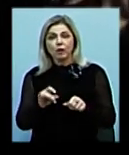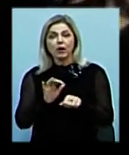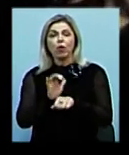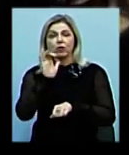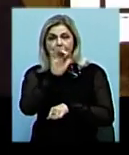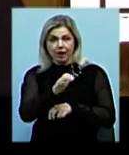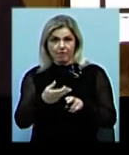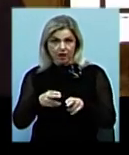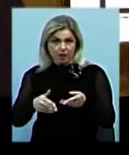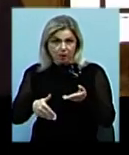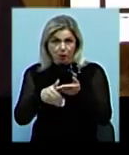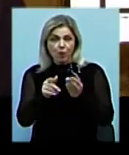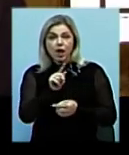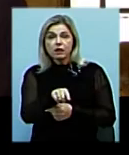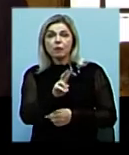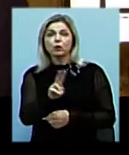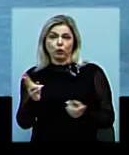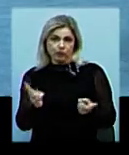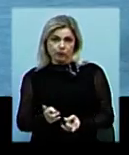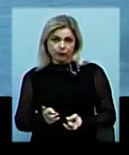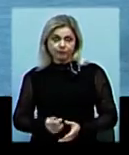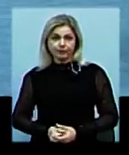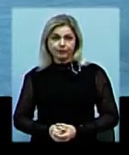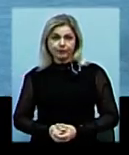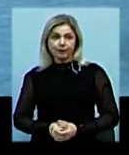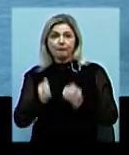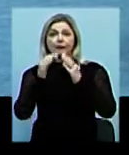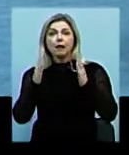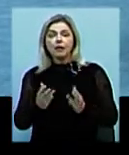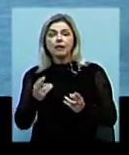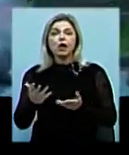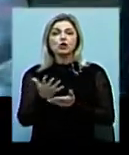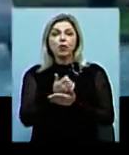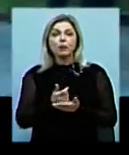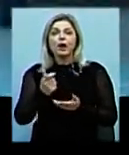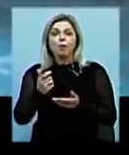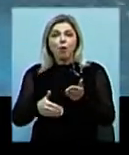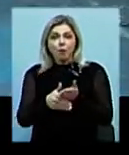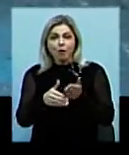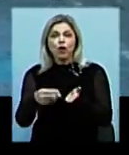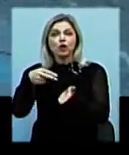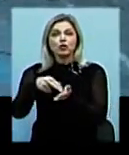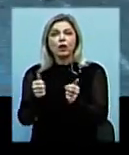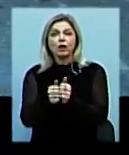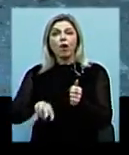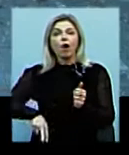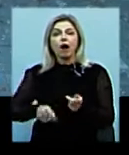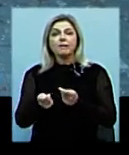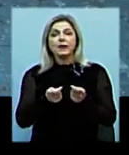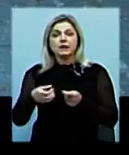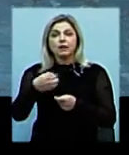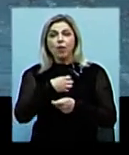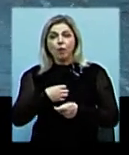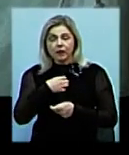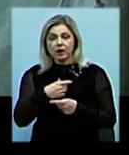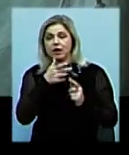гуманітарної допомоги тим, хто цього потребує. Намет для збору гуманітарної допомоги стоятиме біля облдержадміністрації протягом